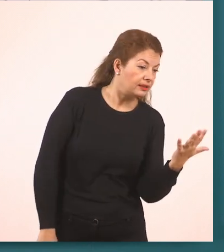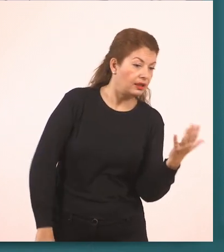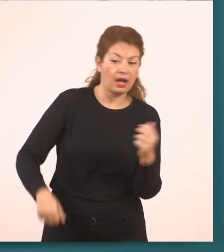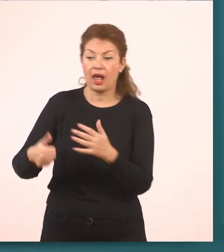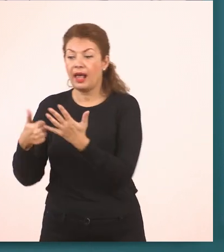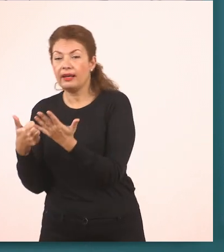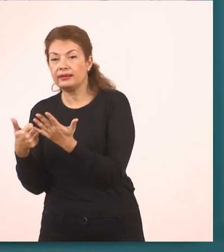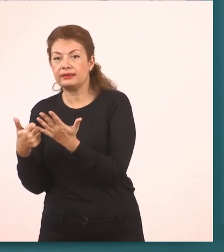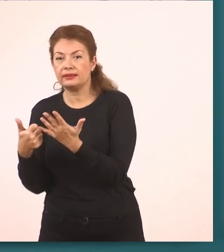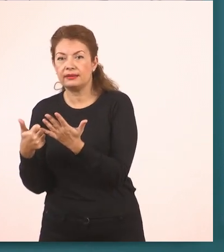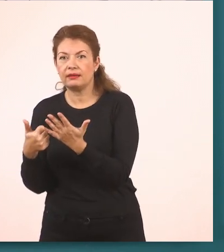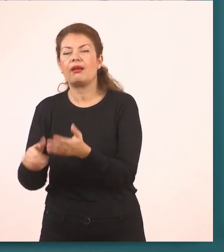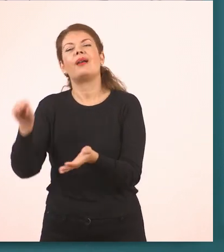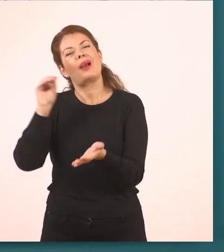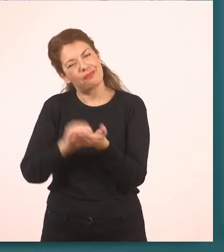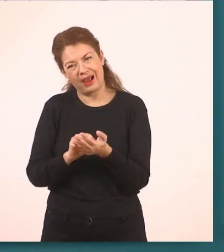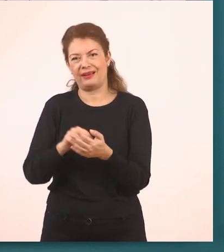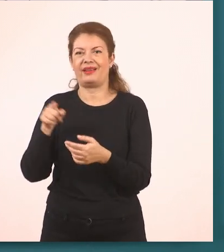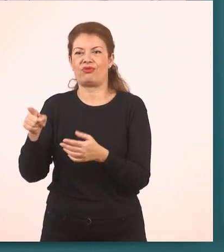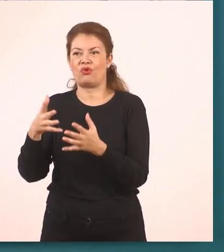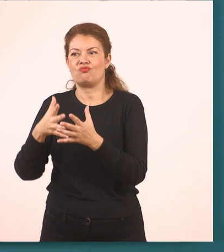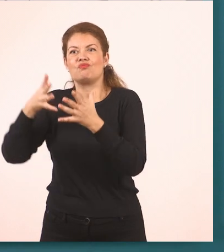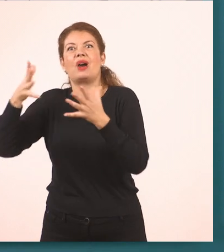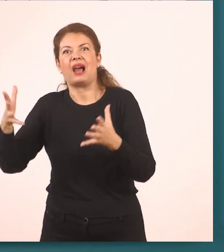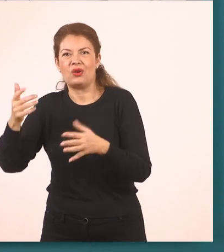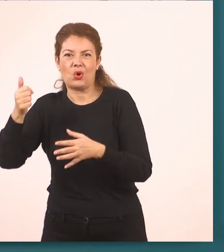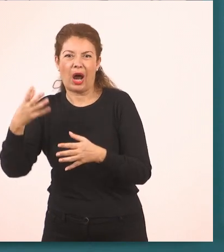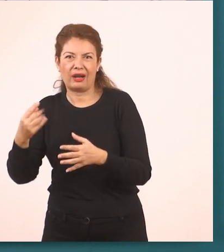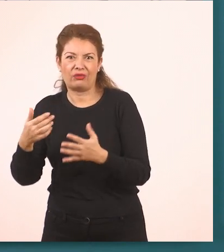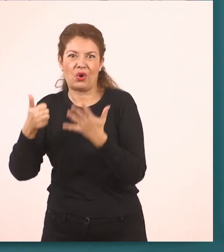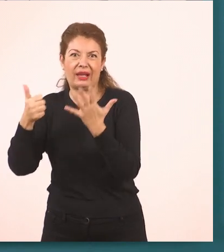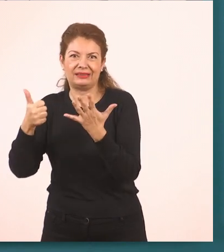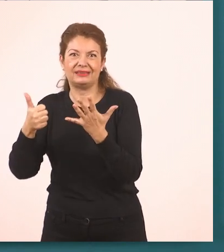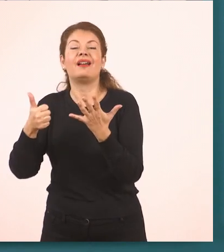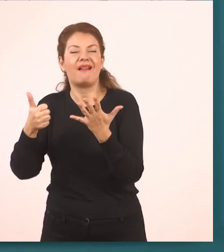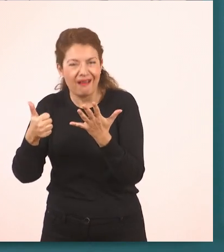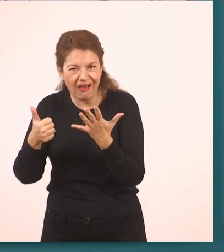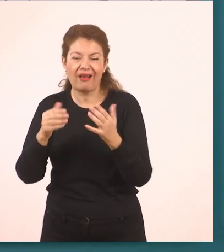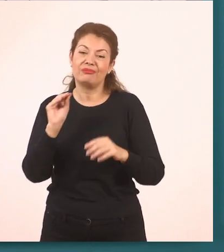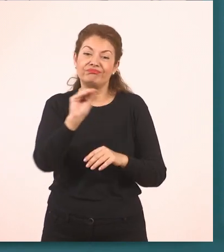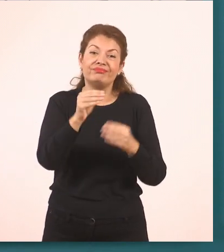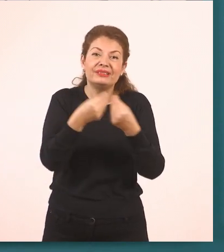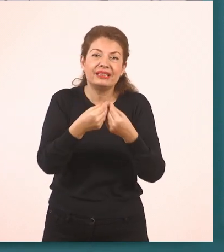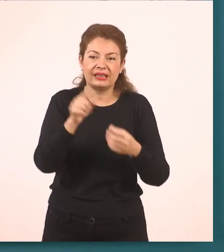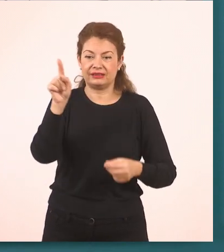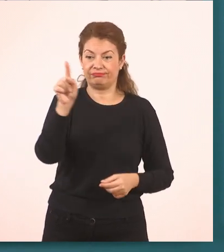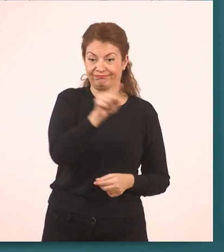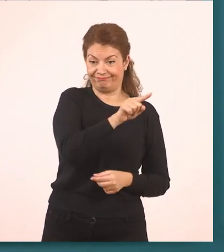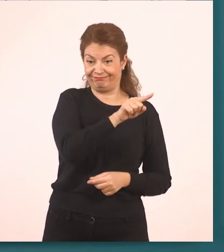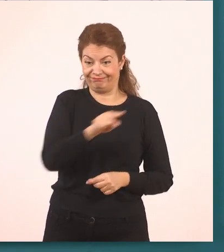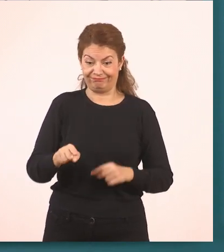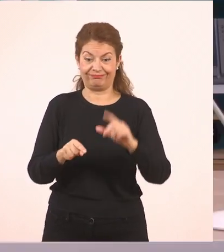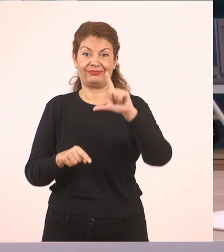Πάλι από εδώ θα κοιτάει το στόμα μου. Γιατί έχω πιο πολλά σπιτάκια, μεγαλύτερο